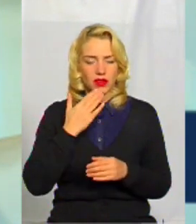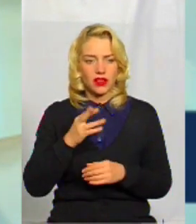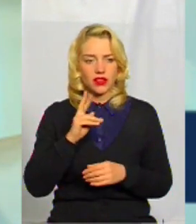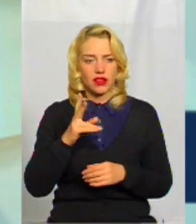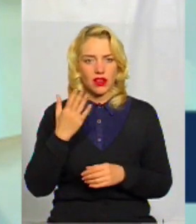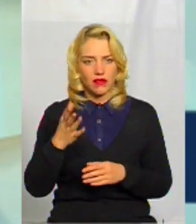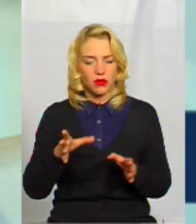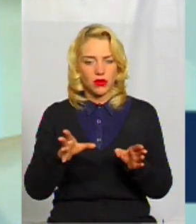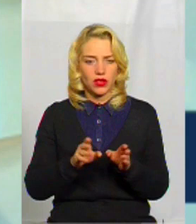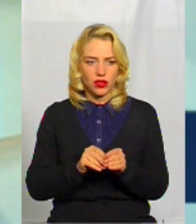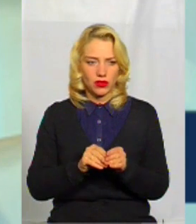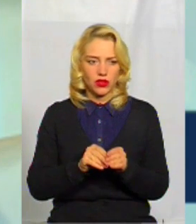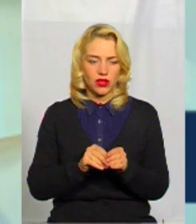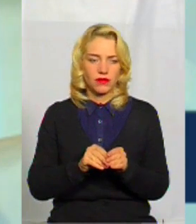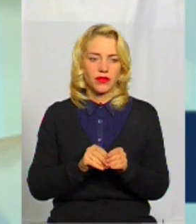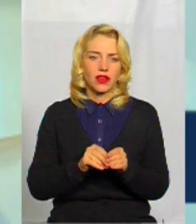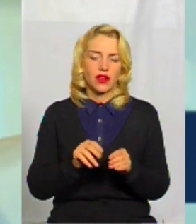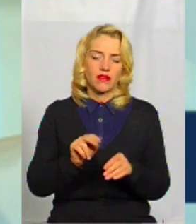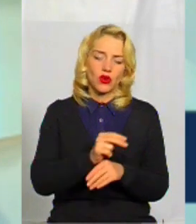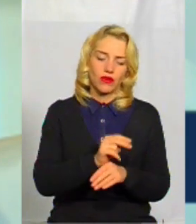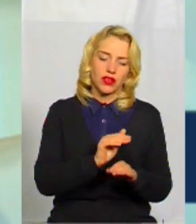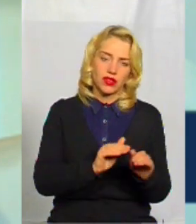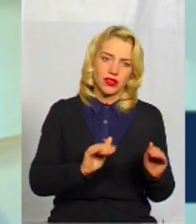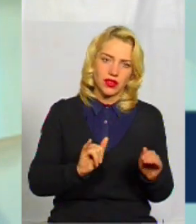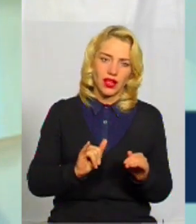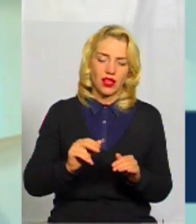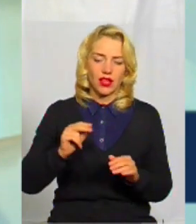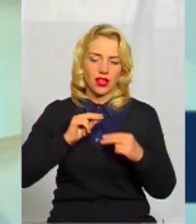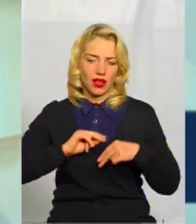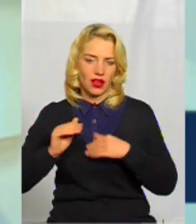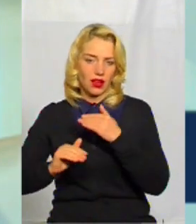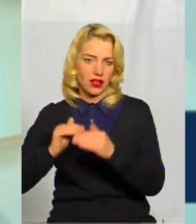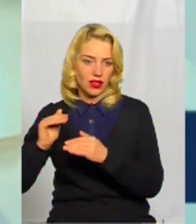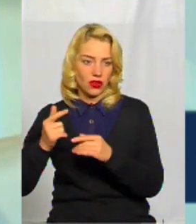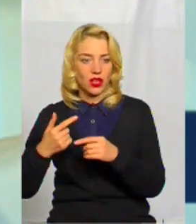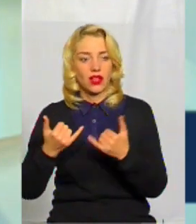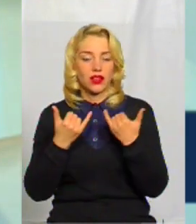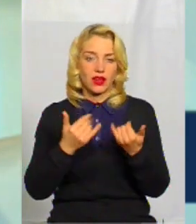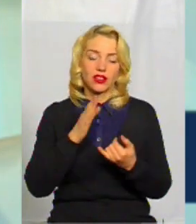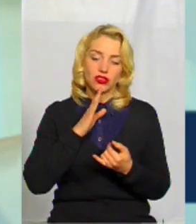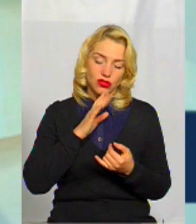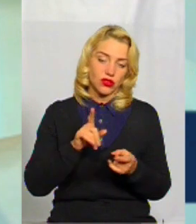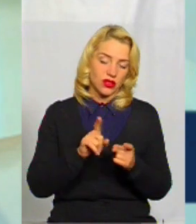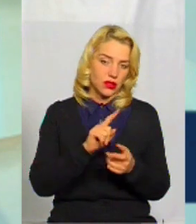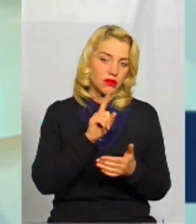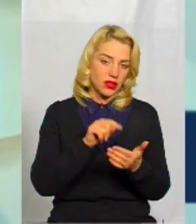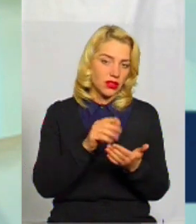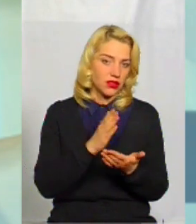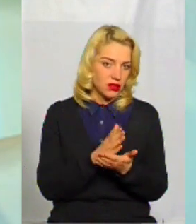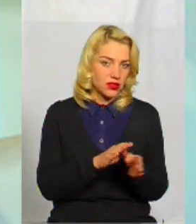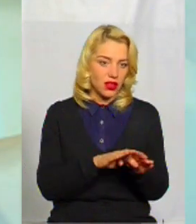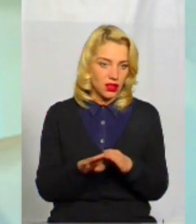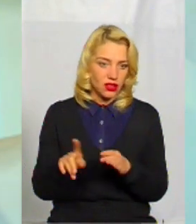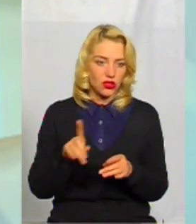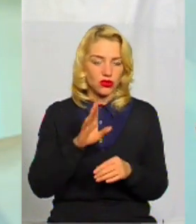«А як ви поєднуєте кар'єру і дом, виховання дітей?» Тобто, до жінок таке питання, воно є стандартним. Є таке упередження, що вона